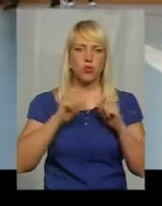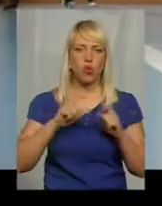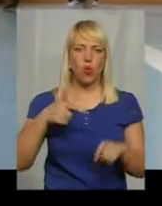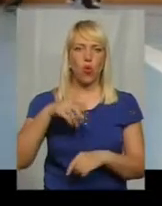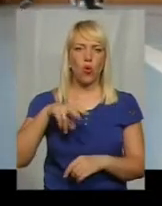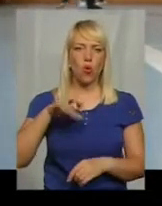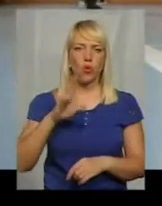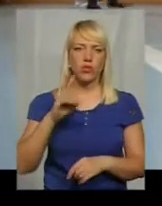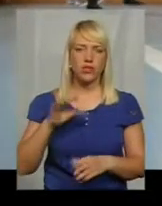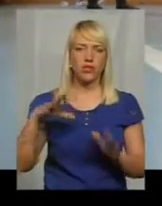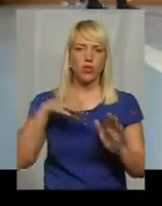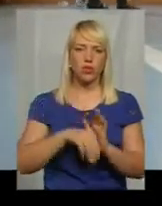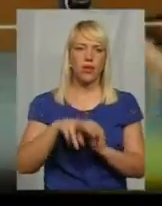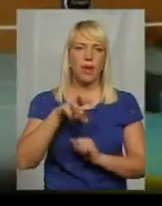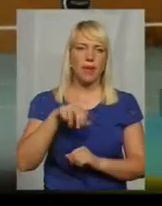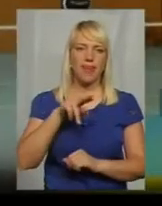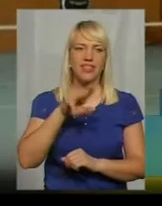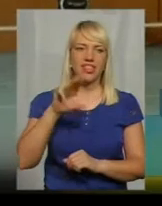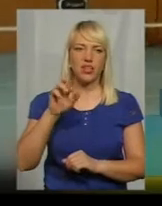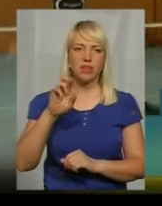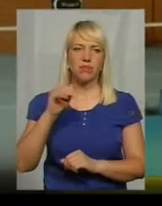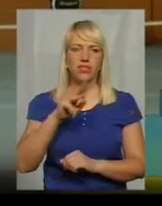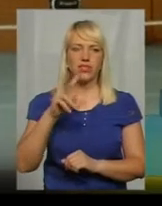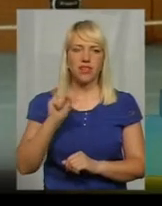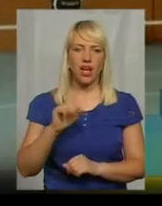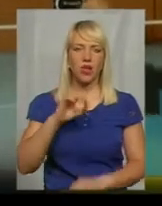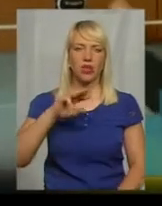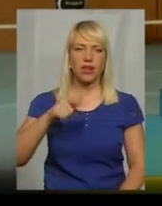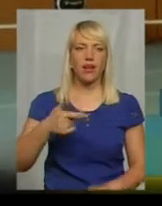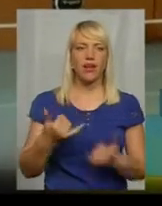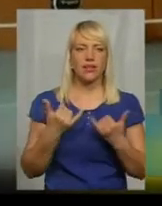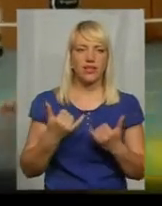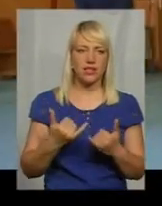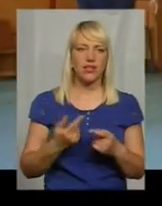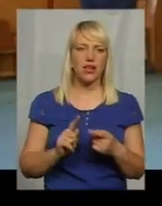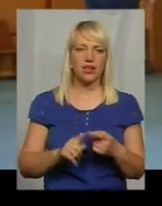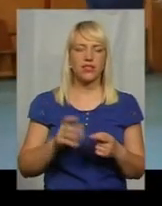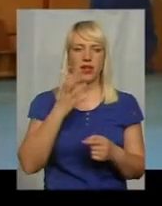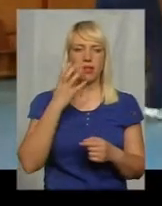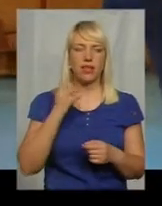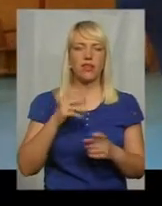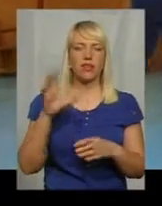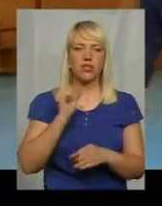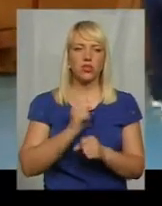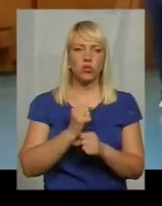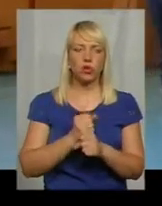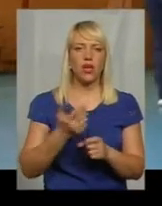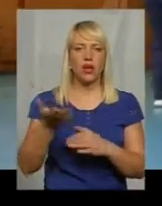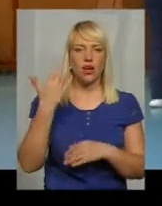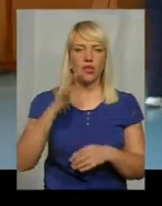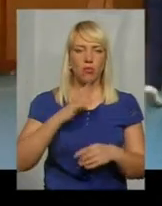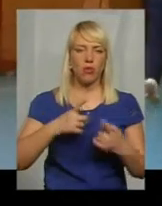входить до Меджибіської ОТГ. Це зараз, тут тепленько, все зроблено, є спортивна школа. Раніше школа була філією